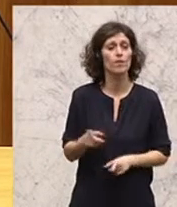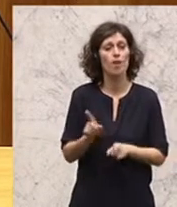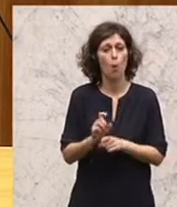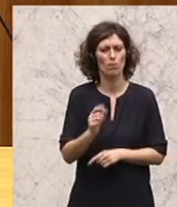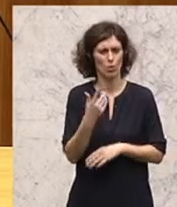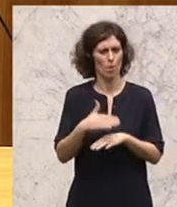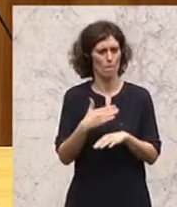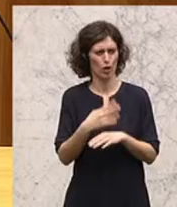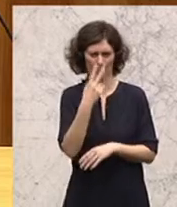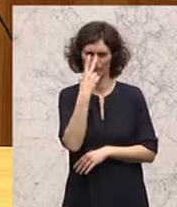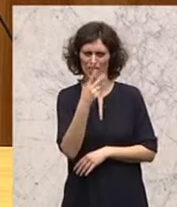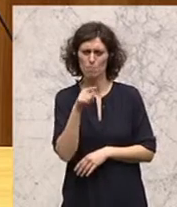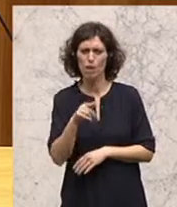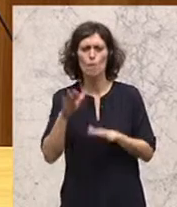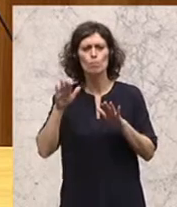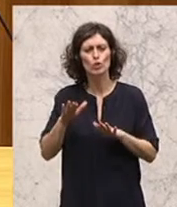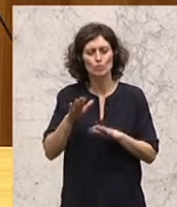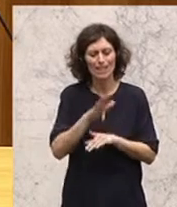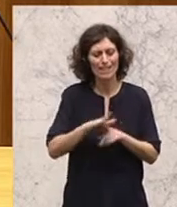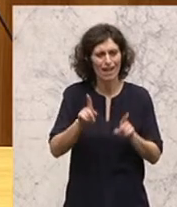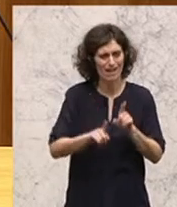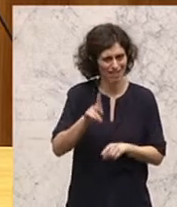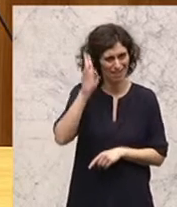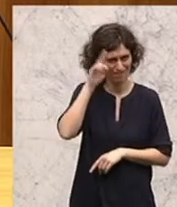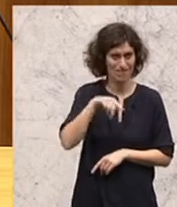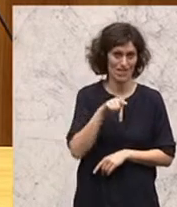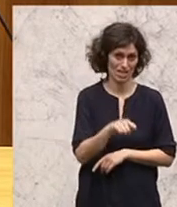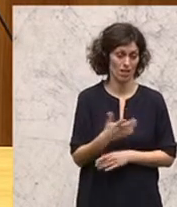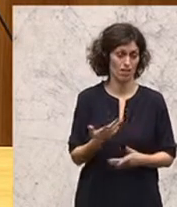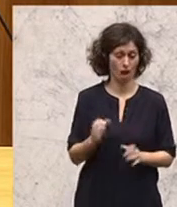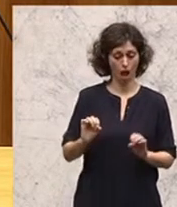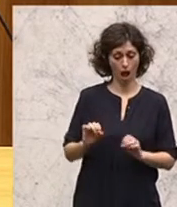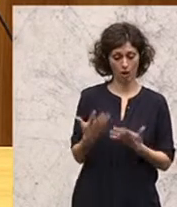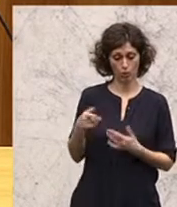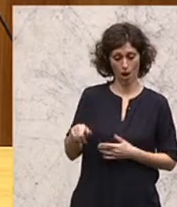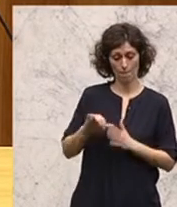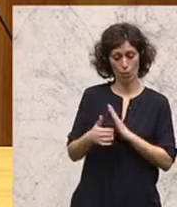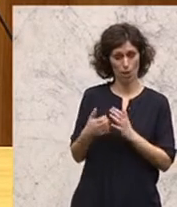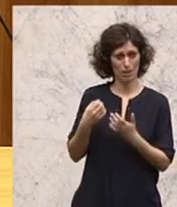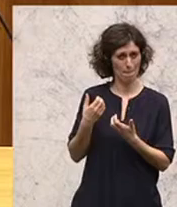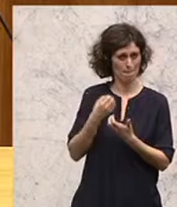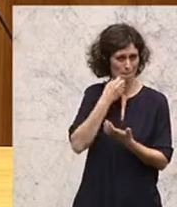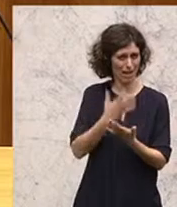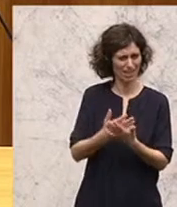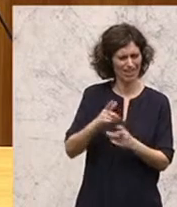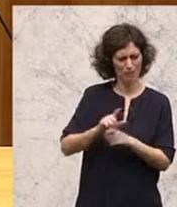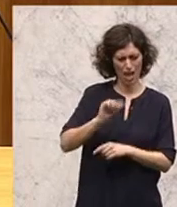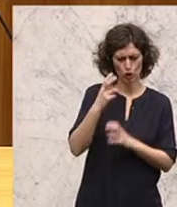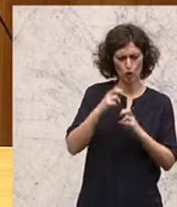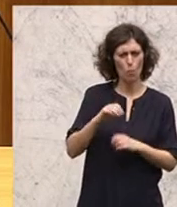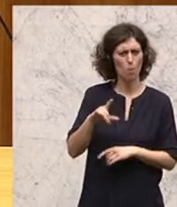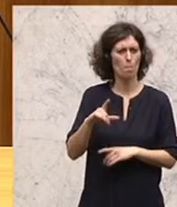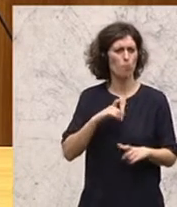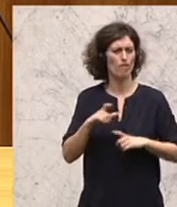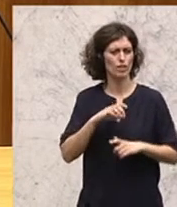Beispiel sieht man das auch der muslimischen Kindergärten in Wien. Der aktuelle Projektbericht, wie auch schon die erste Studie von Professor